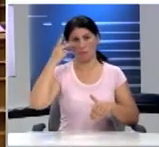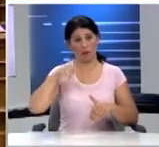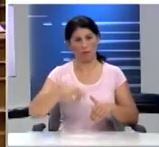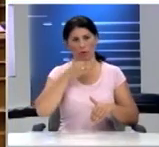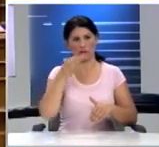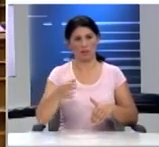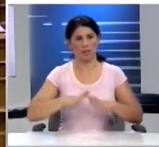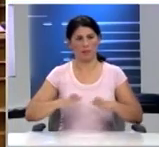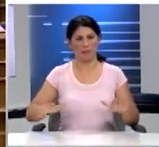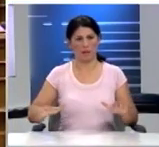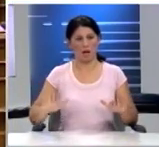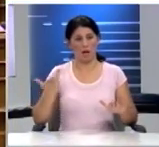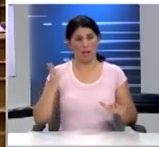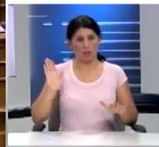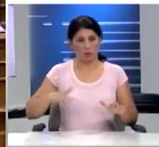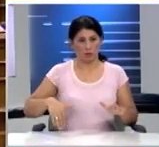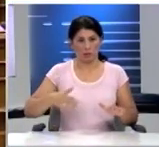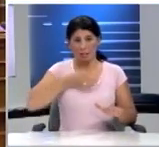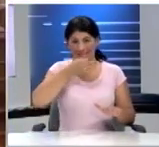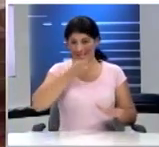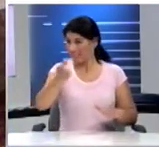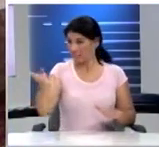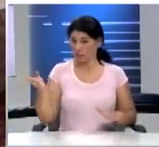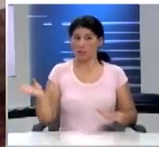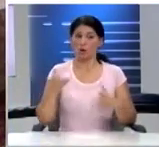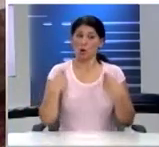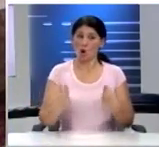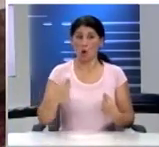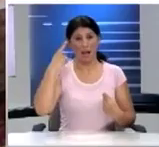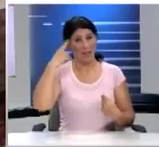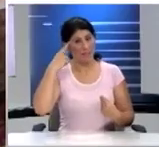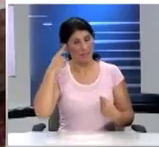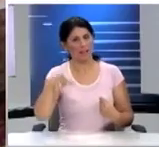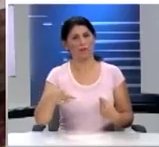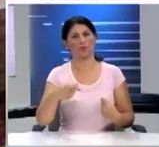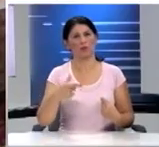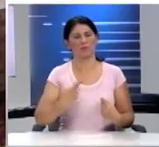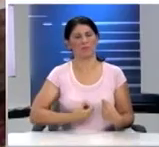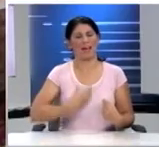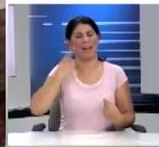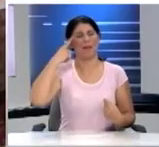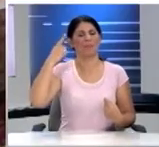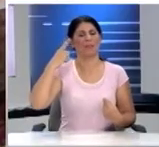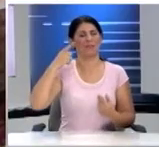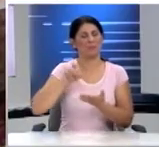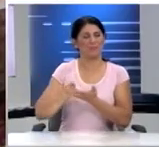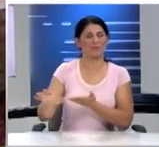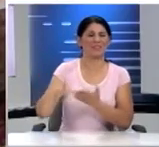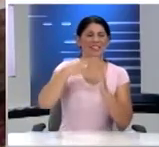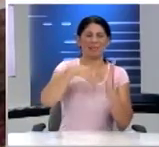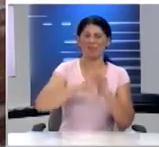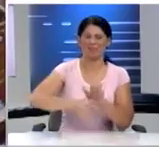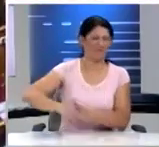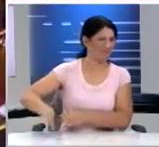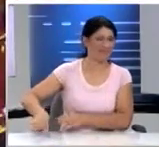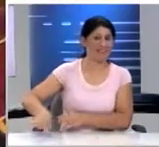σας έλεγα παιδιά Αλλά τελικά οι εισηγήσεις σας Οι ωραίες σας ιδέες Ήταν αυτό που με ενέχνωσε Να ξεφύγω από το κείμενο Να